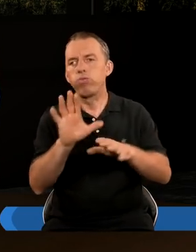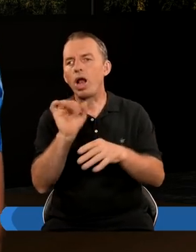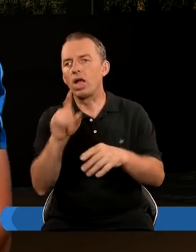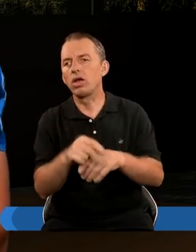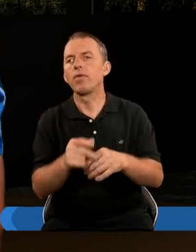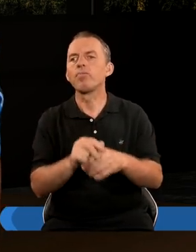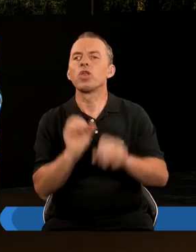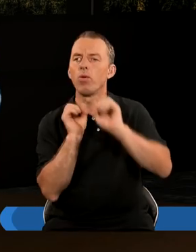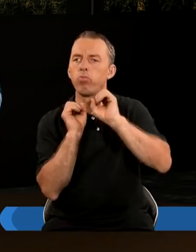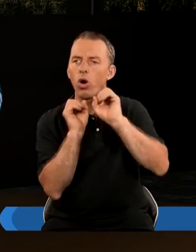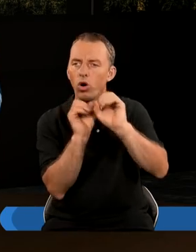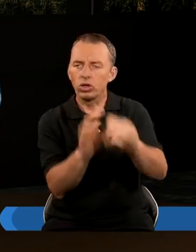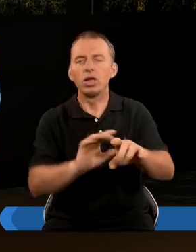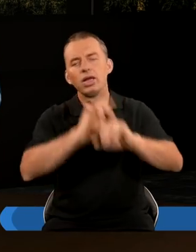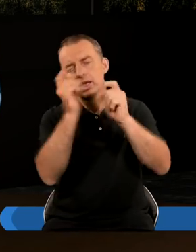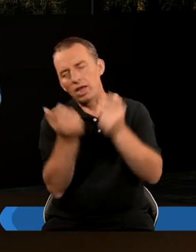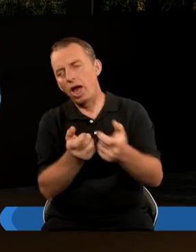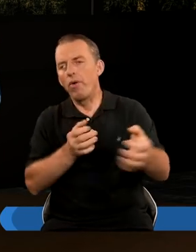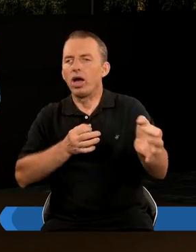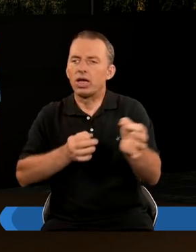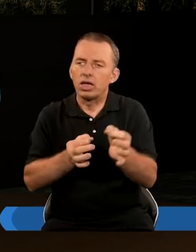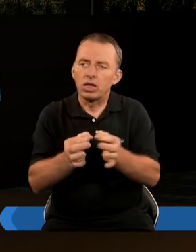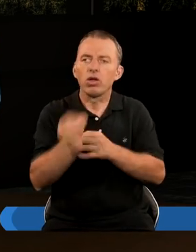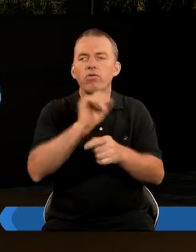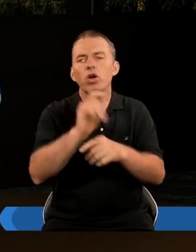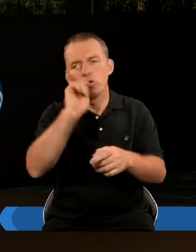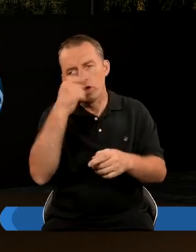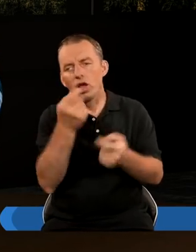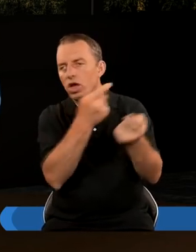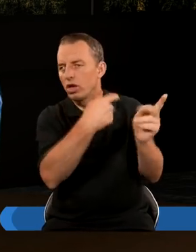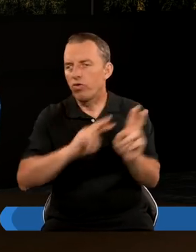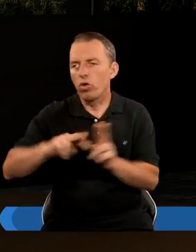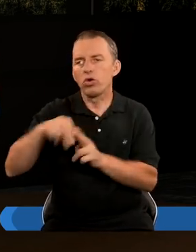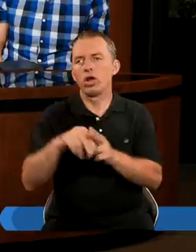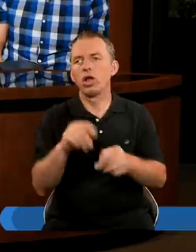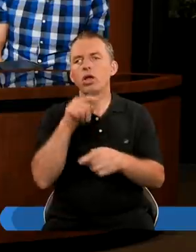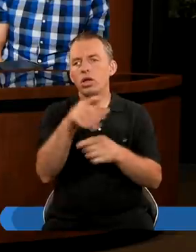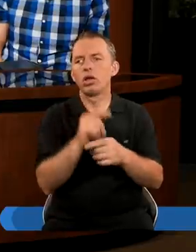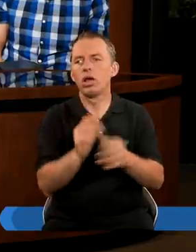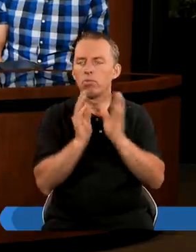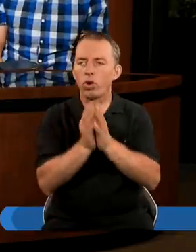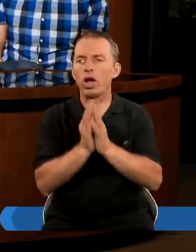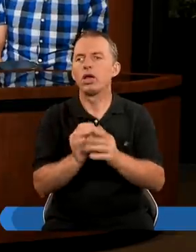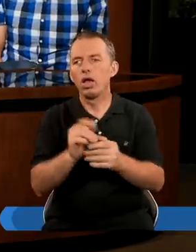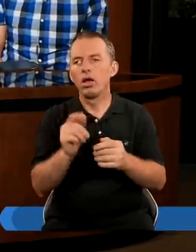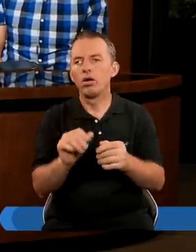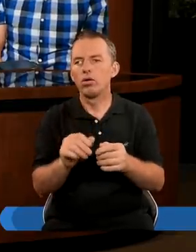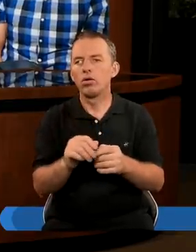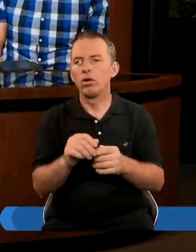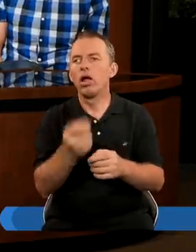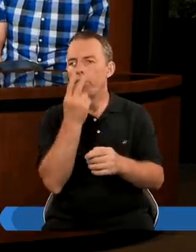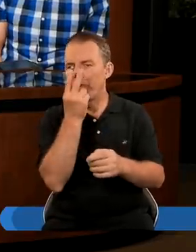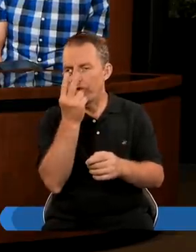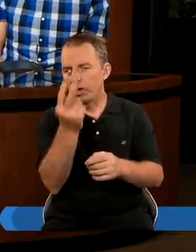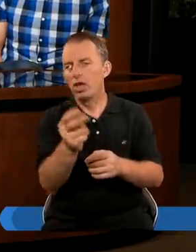Baltazara Jakby porzucenie tej całej historii swojego dziadka I znowu zwrócenie się Ku tym pogańskim Bogom